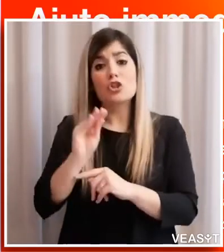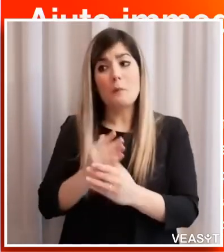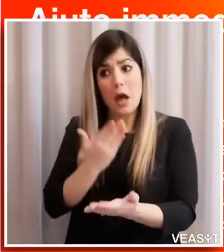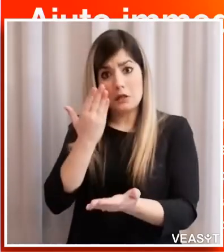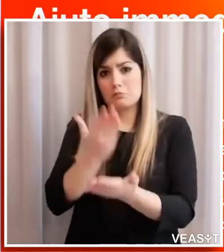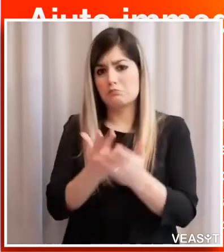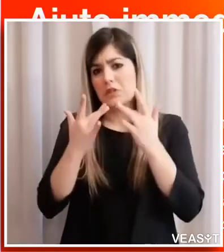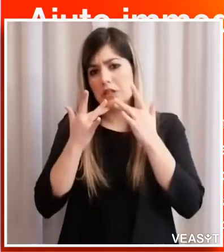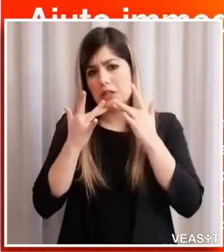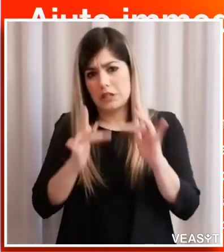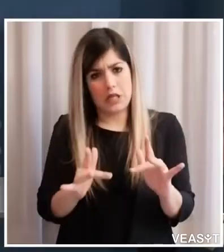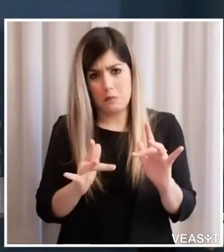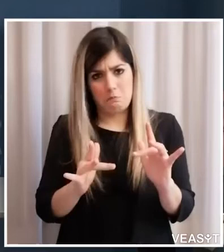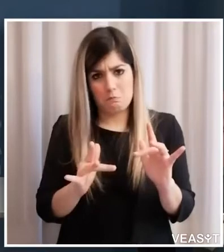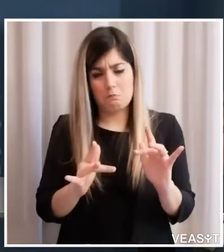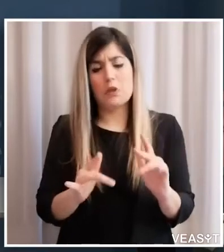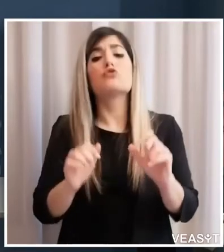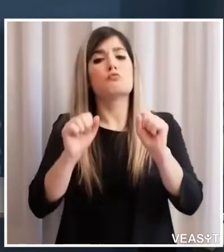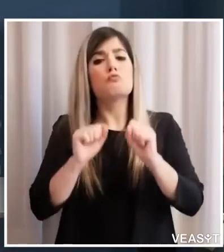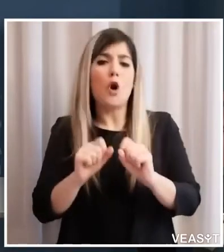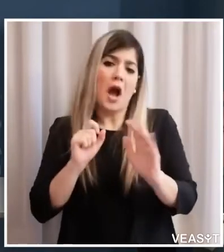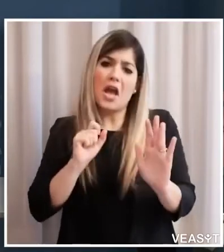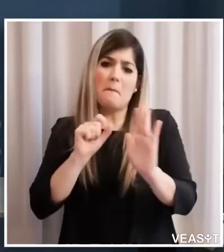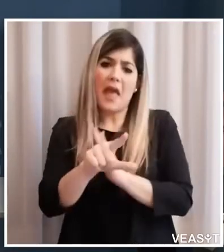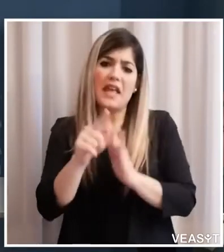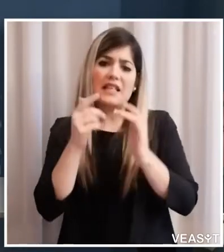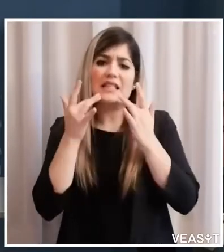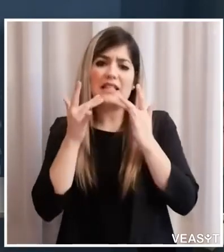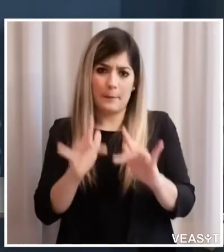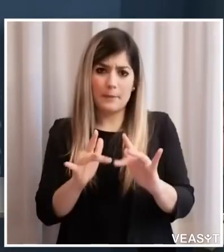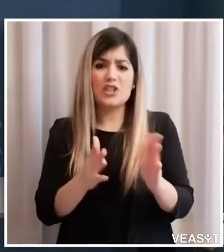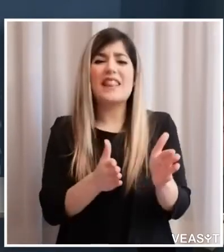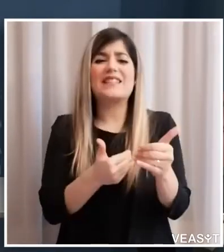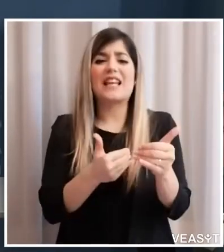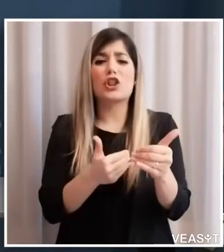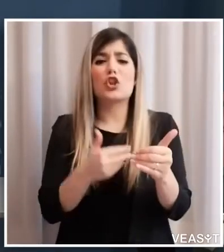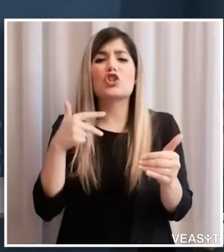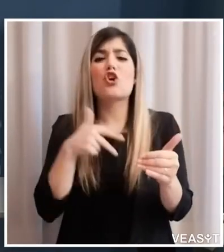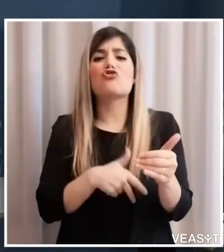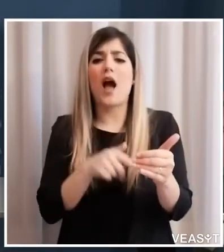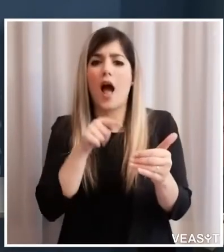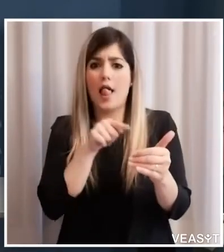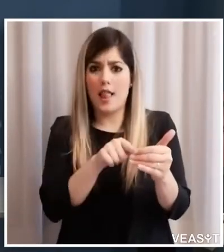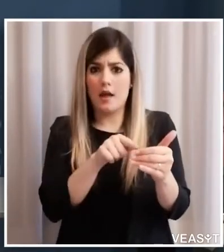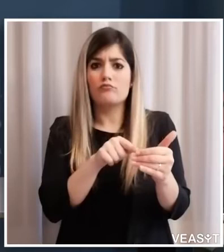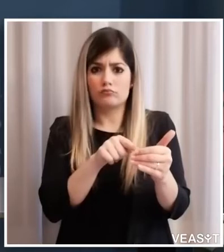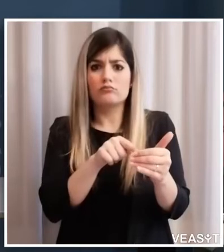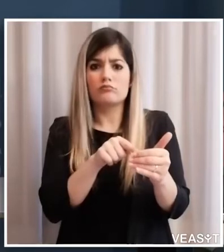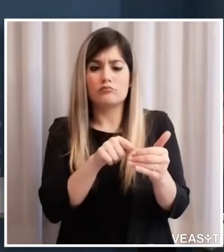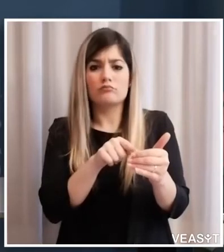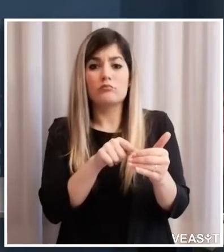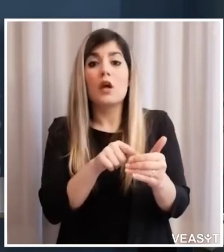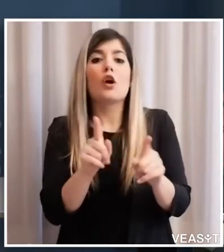essere fatta tramite una email semplice al distretto sociale non è richiesta fare una DURP